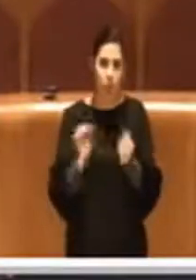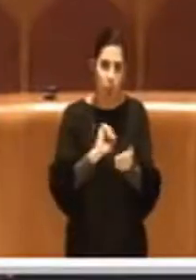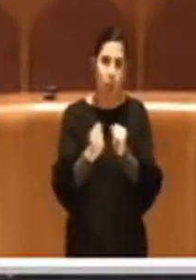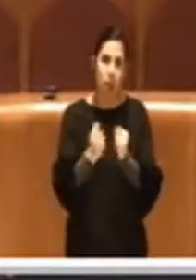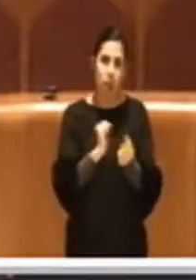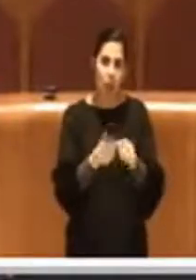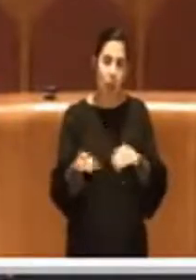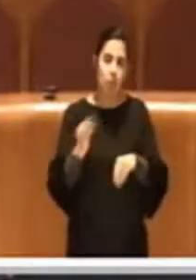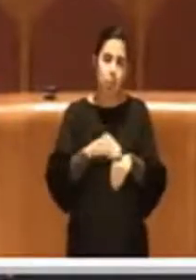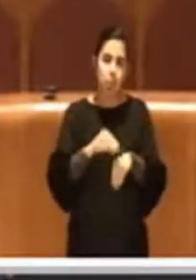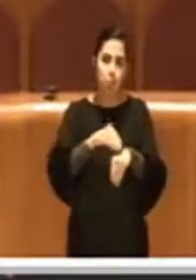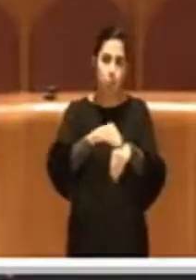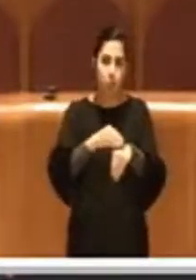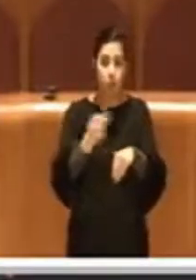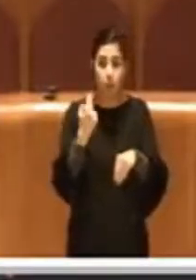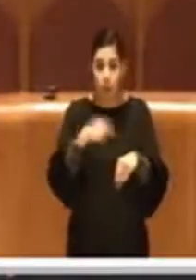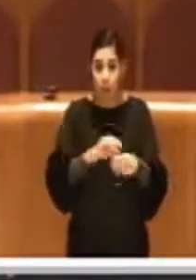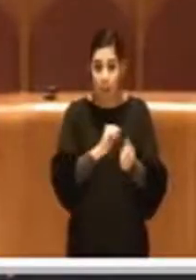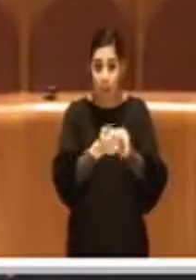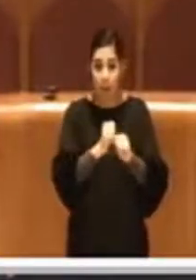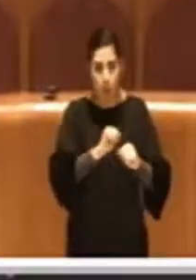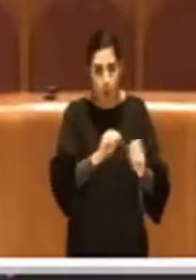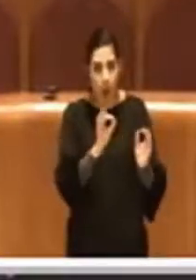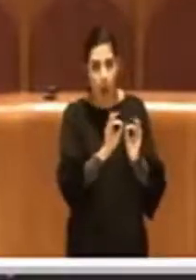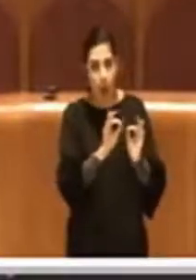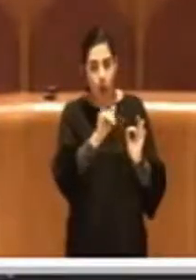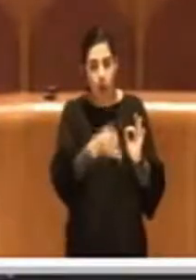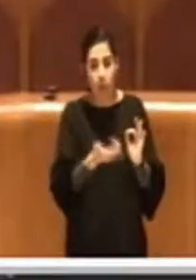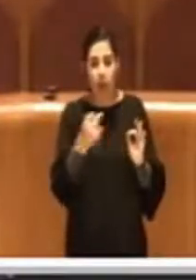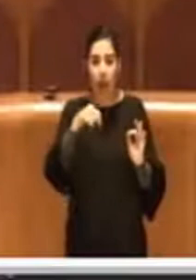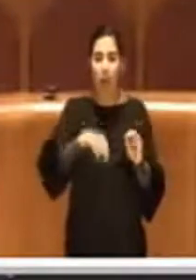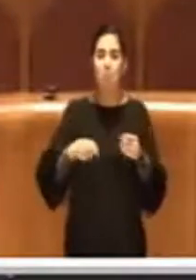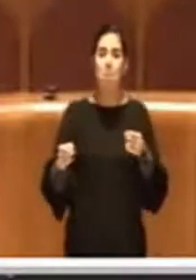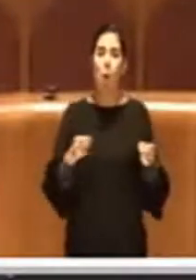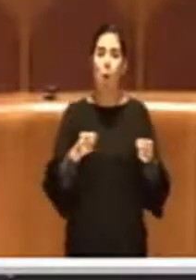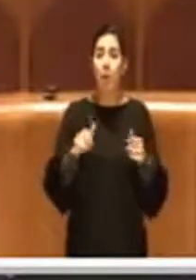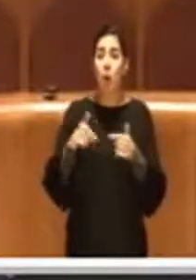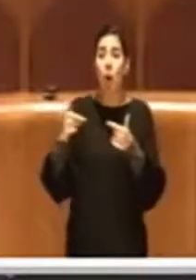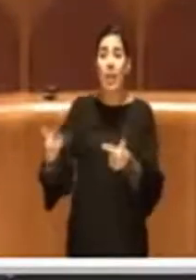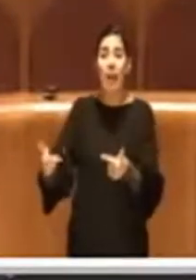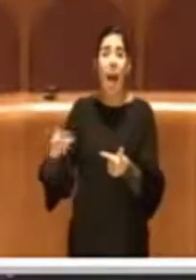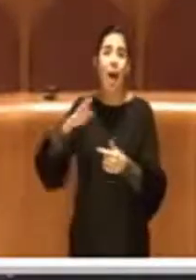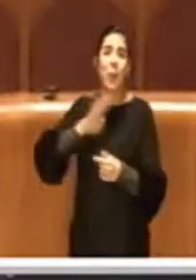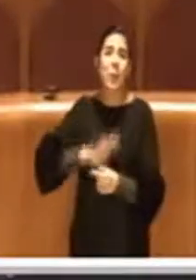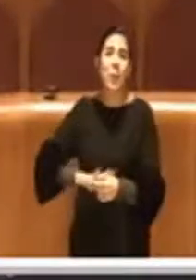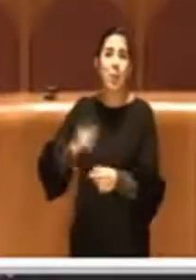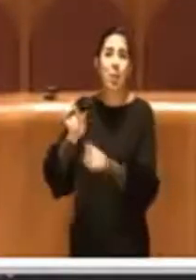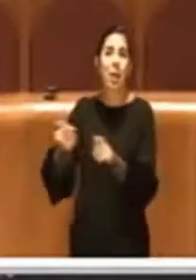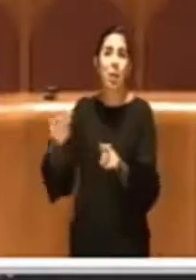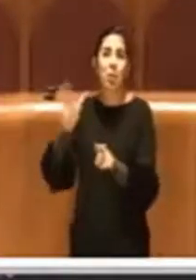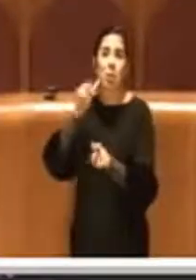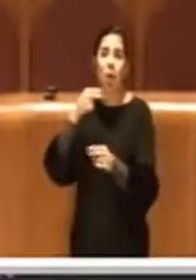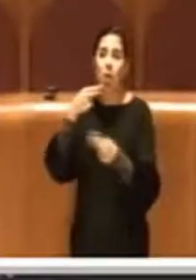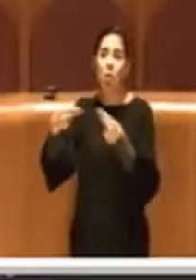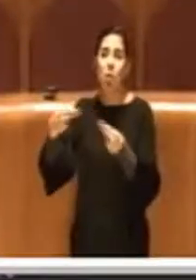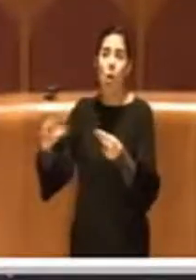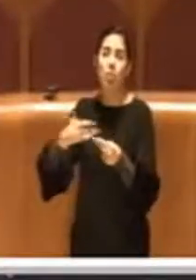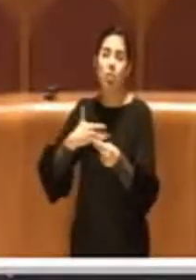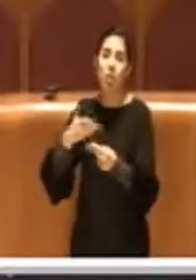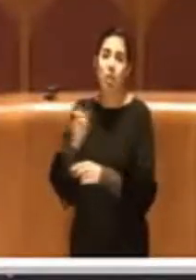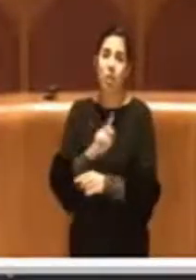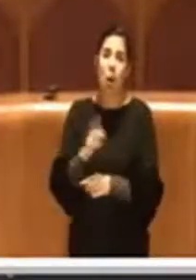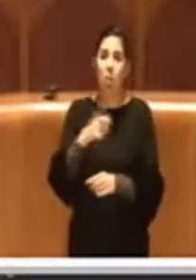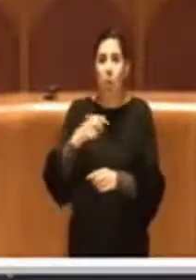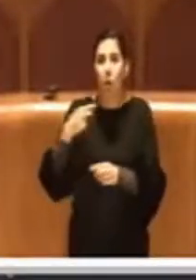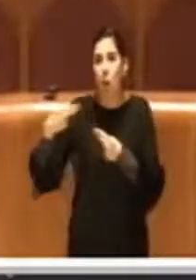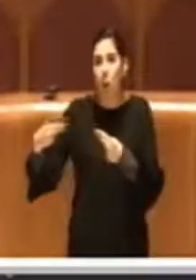che si possono condividere ma che in questo momento non darebbero il risultato immediato perché continuerebbero lì